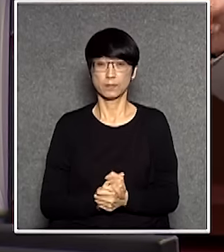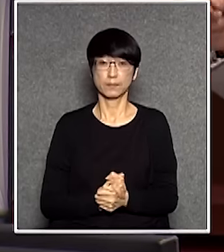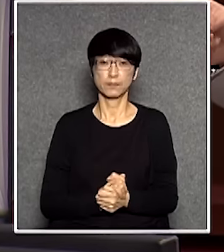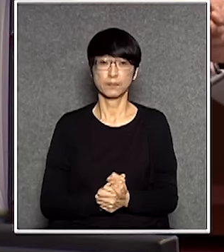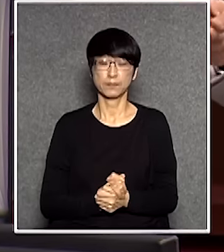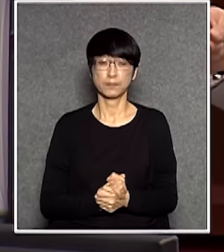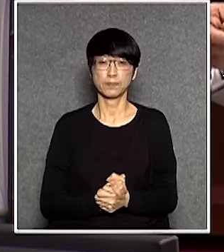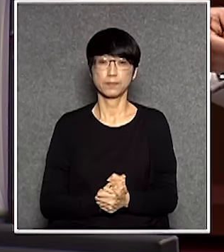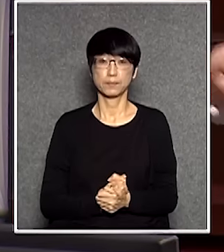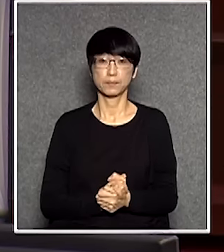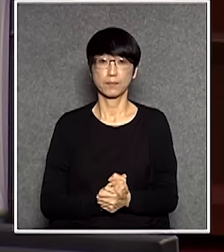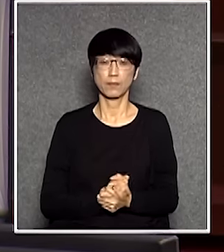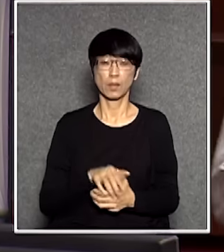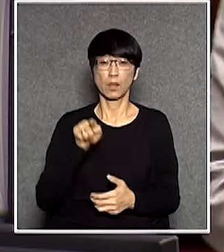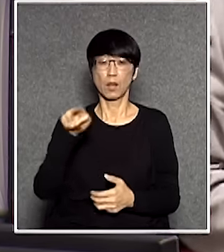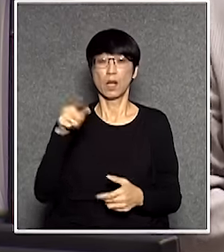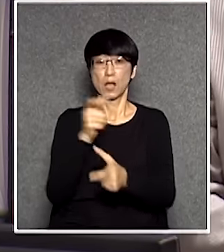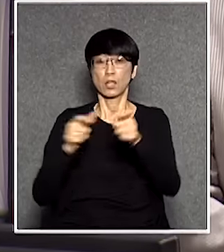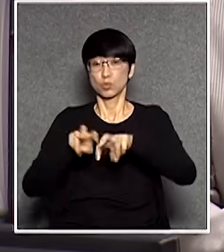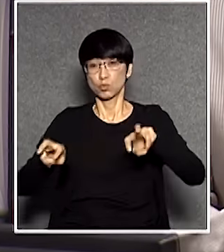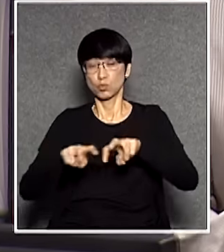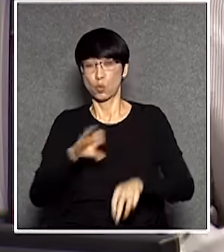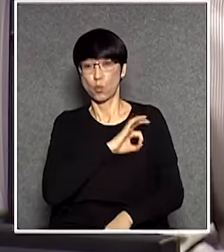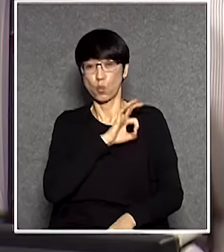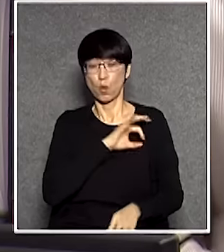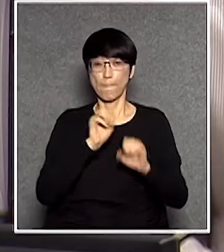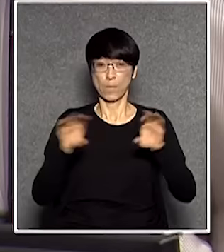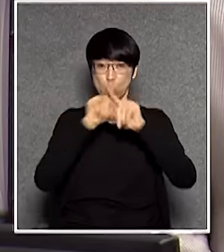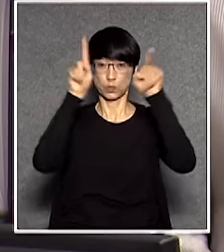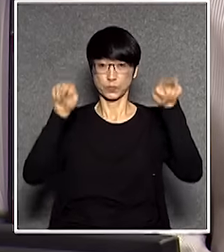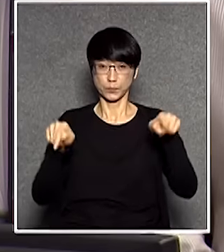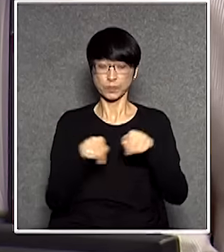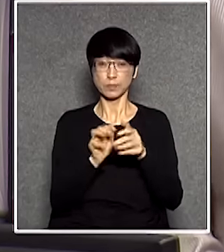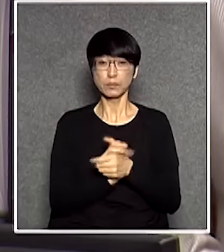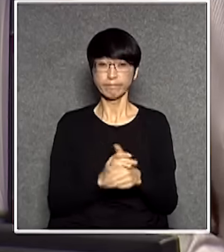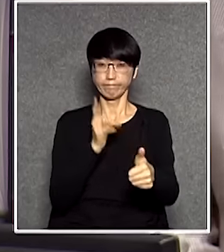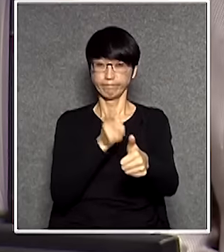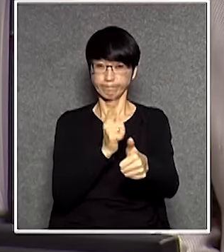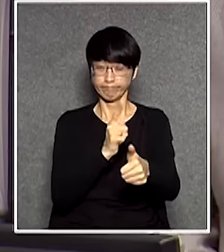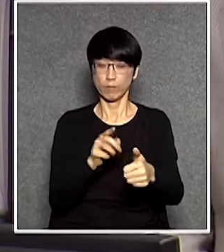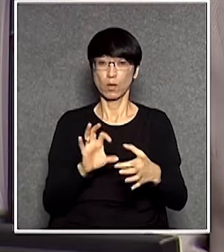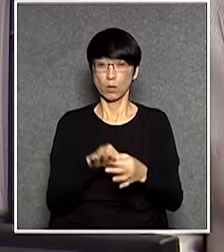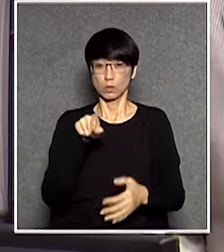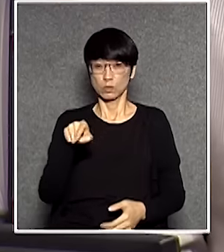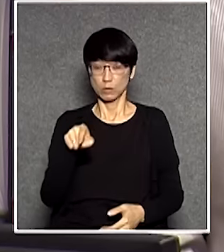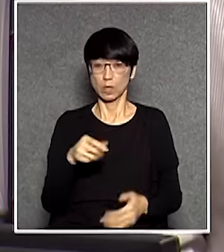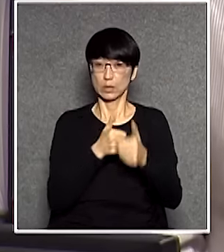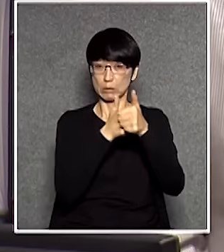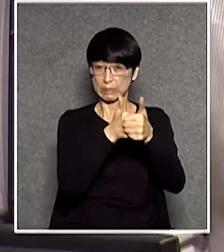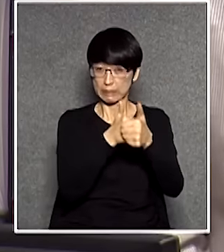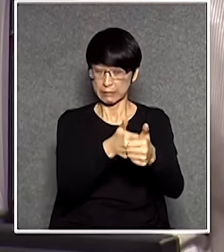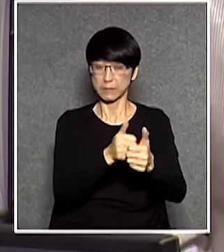在這個帳目委員會出了一個報告有責成有關當局要跟進